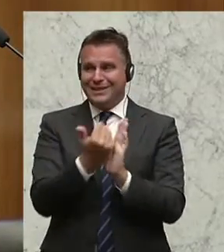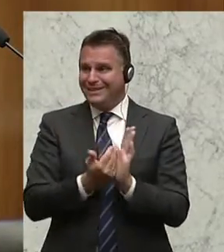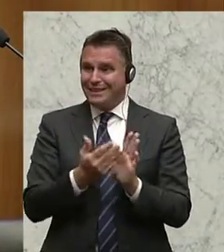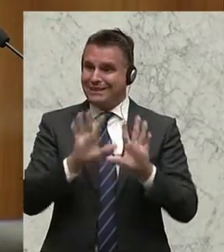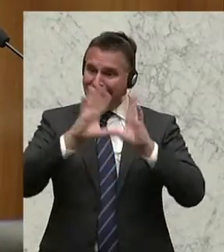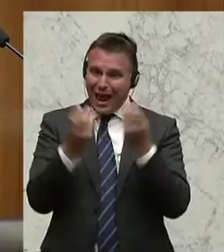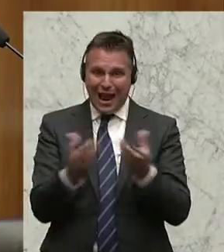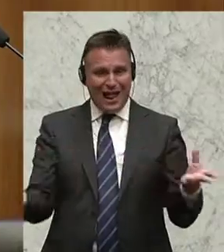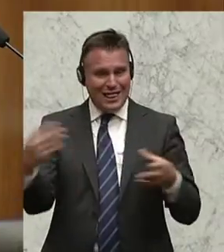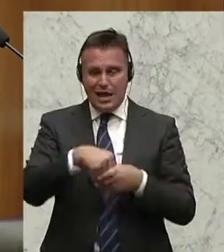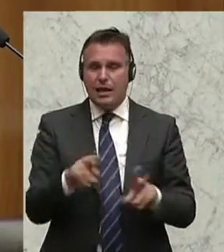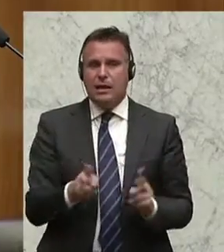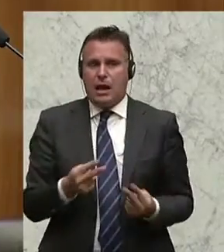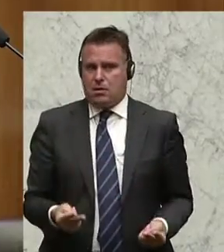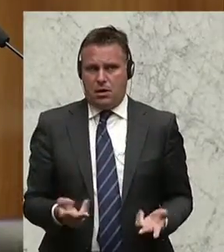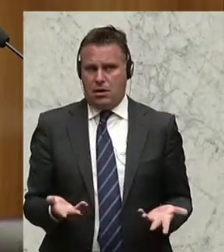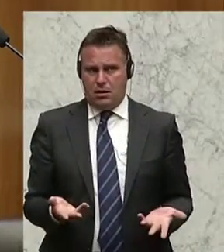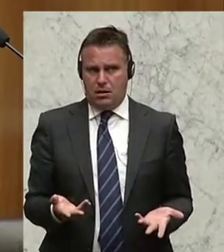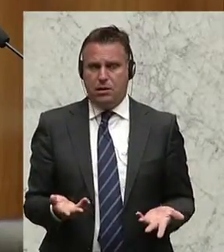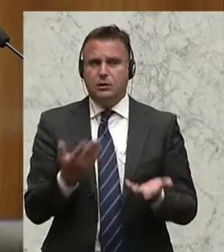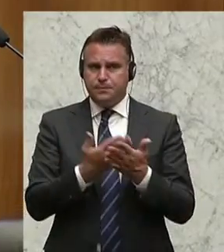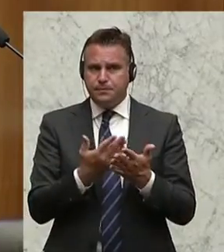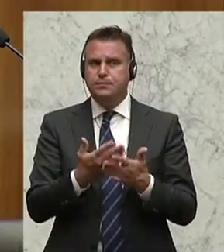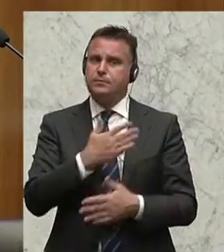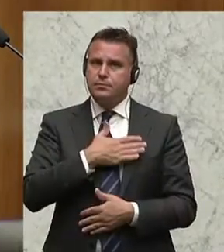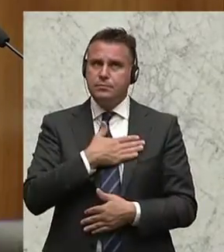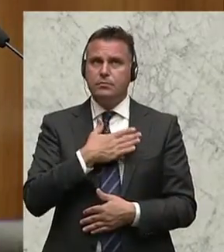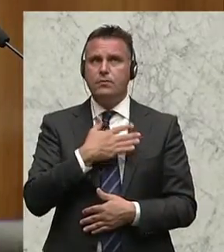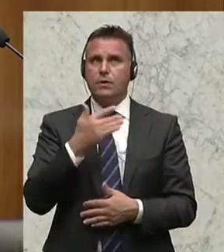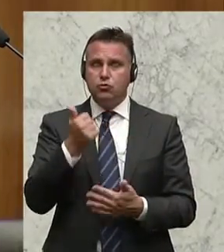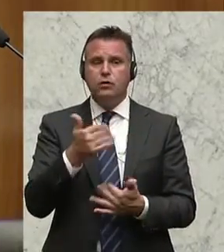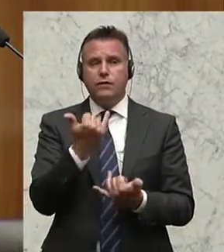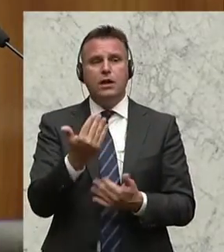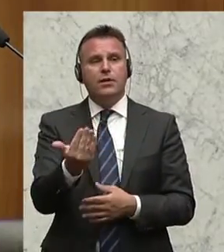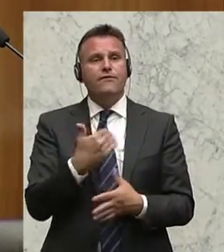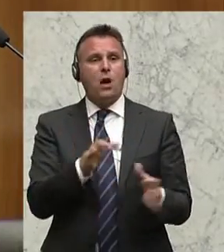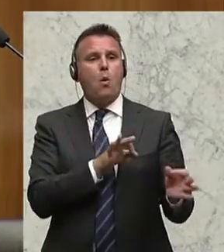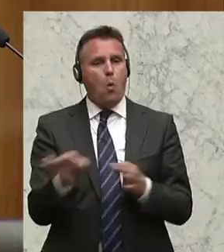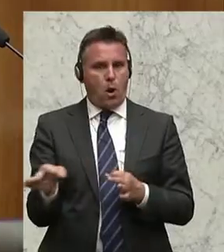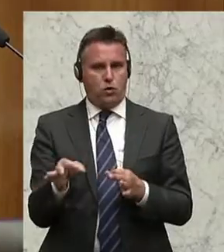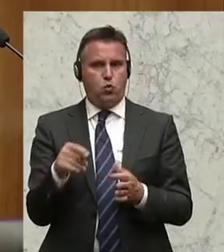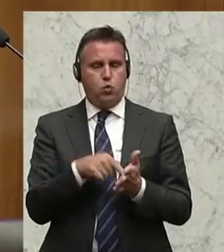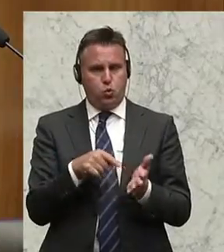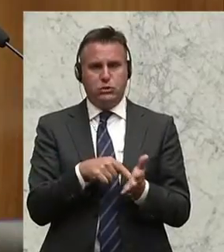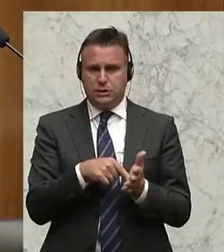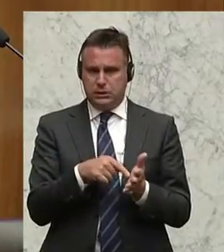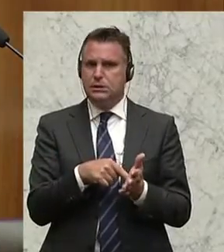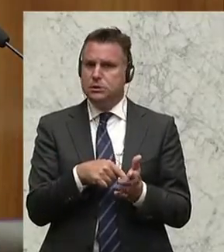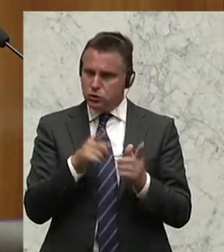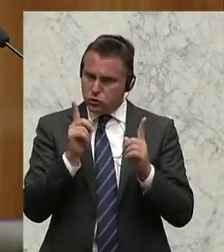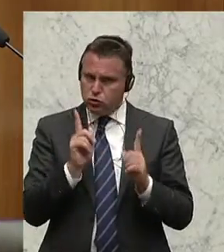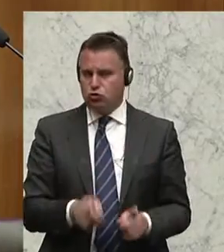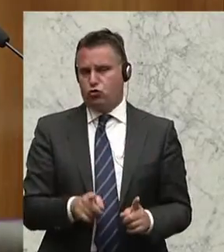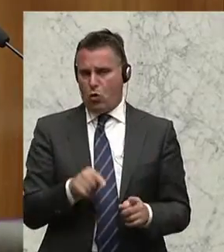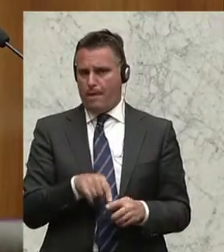kann. Und deshalb war auch meines Erachtens die Idee, eine Verordnungsermächtigung zu schaffen, die richtigen. Und ich möchte nur auf eines